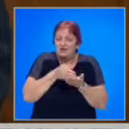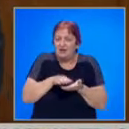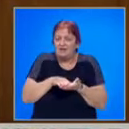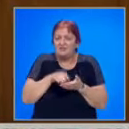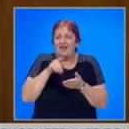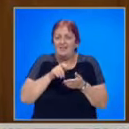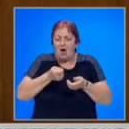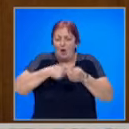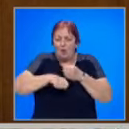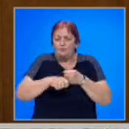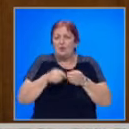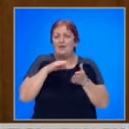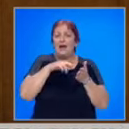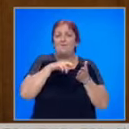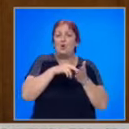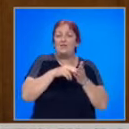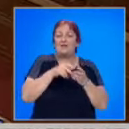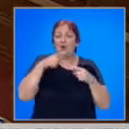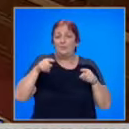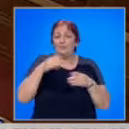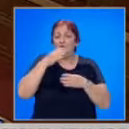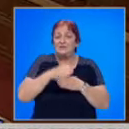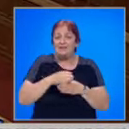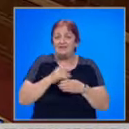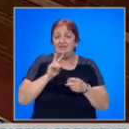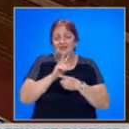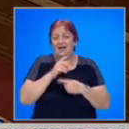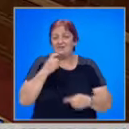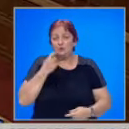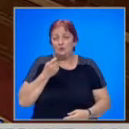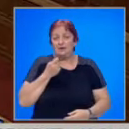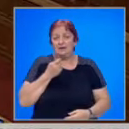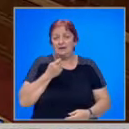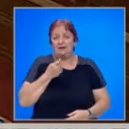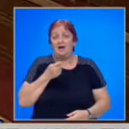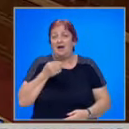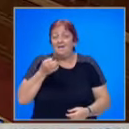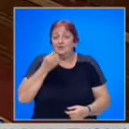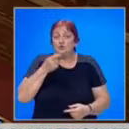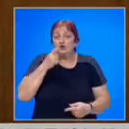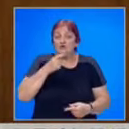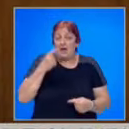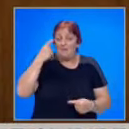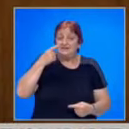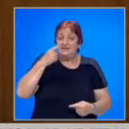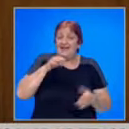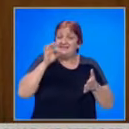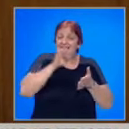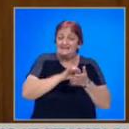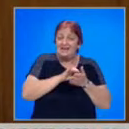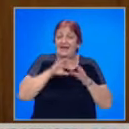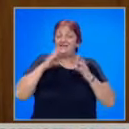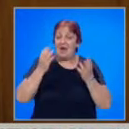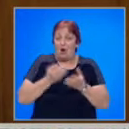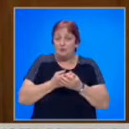на корупционния модел на управление през последните 12 години. В случай, че считате тези цели за